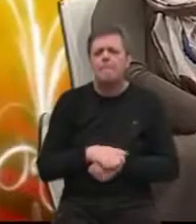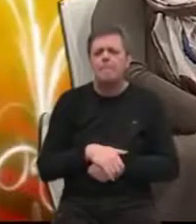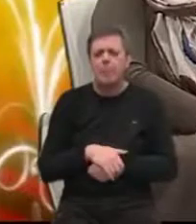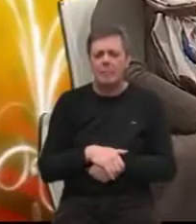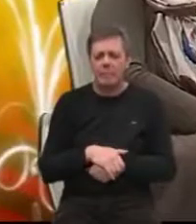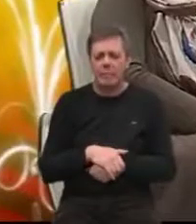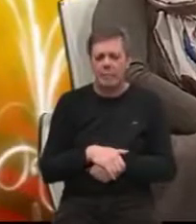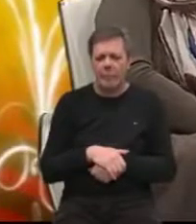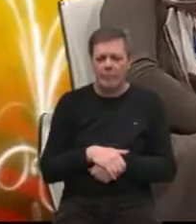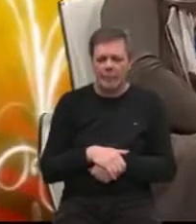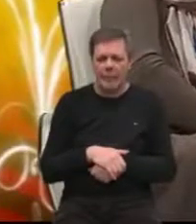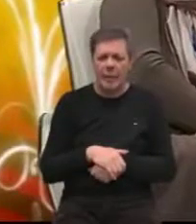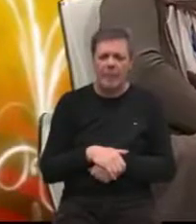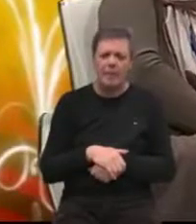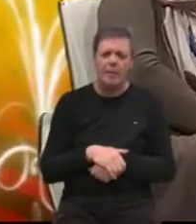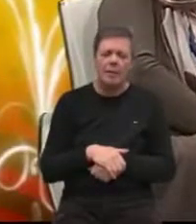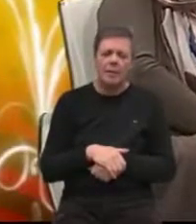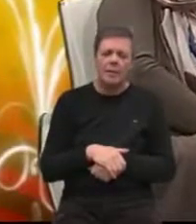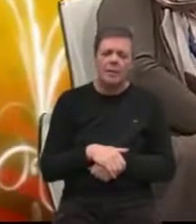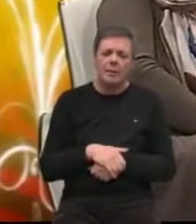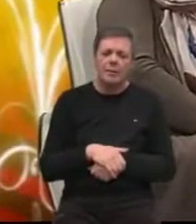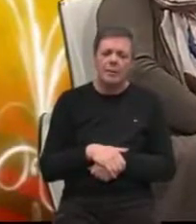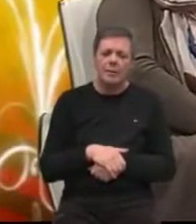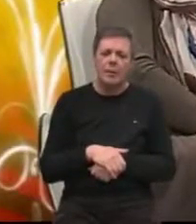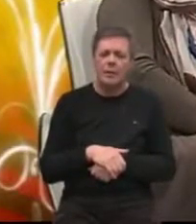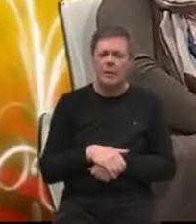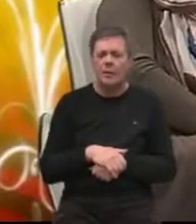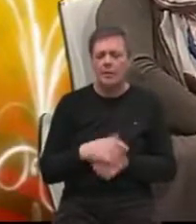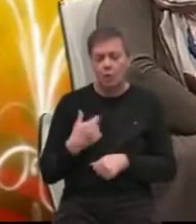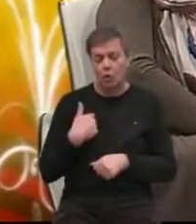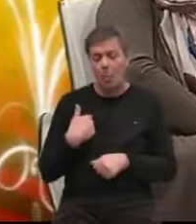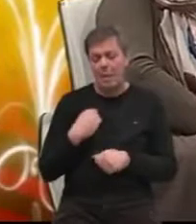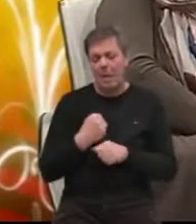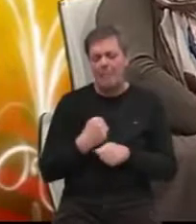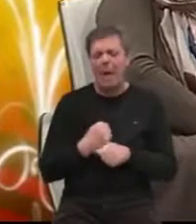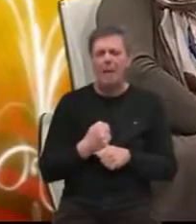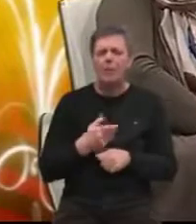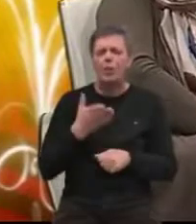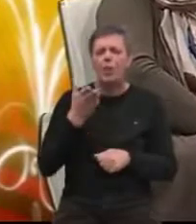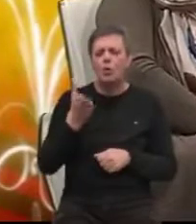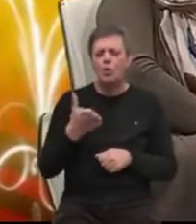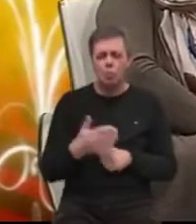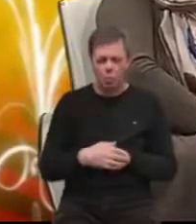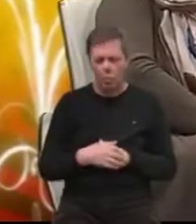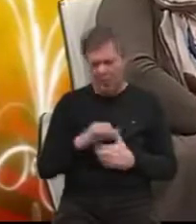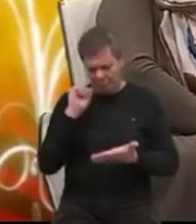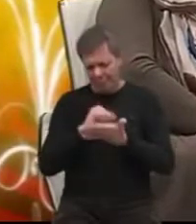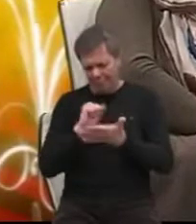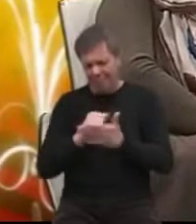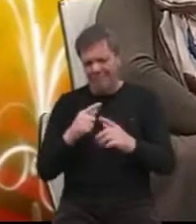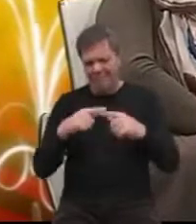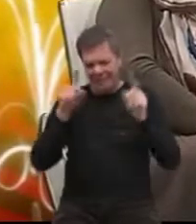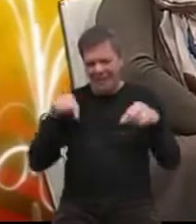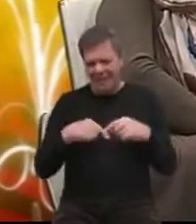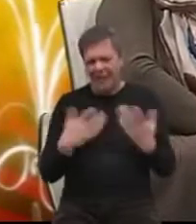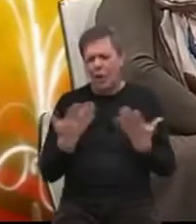taj plan osposobljavanje, smo bili baš mi zaduženi kao partner. Ono što smo još napravili su ovi leci, što